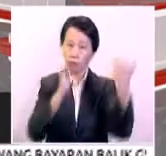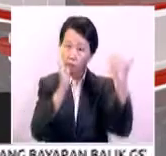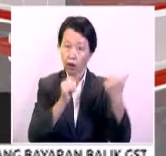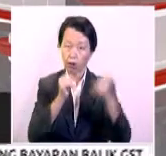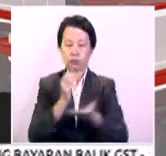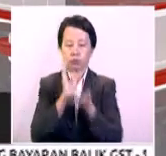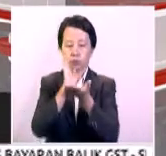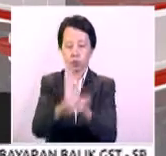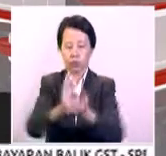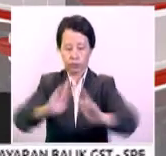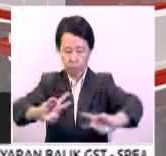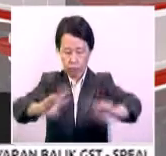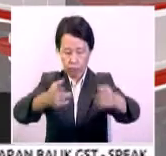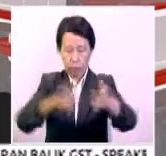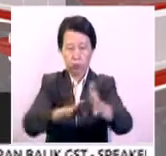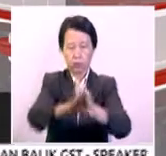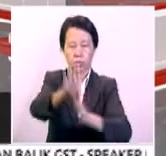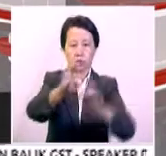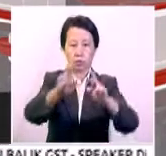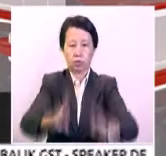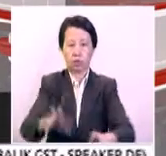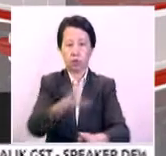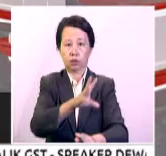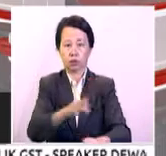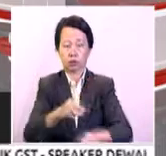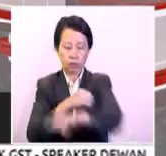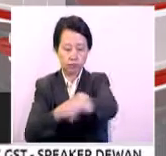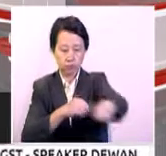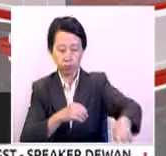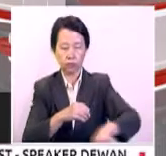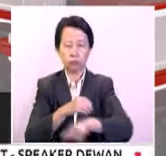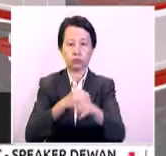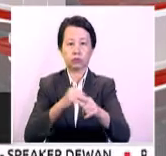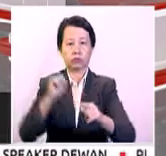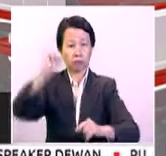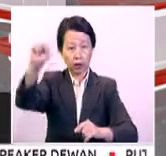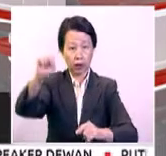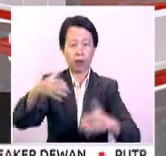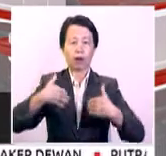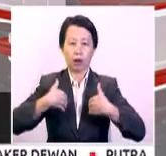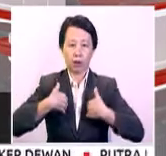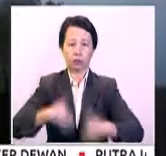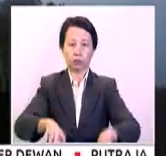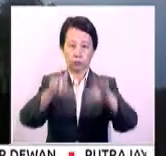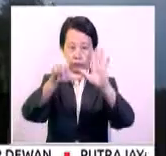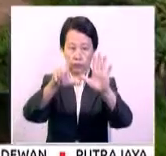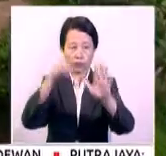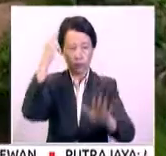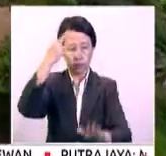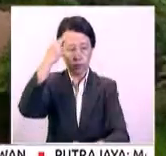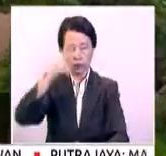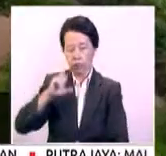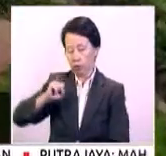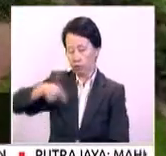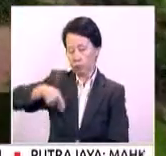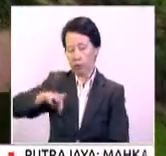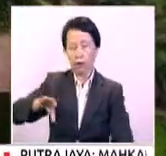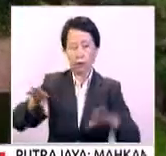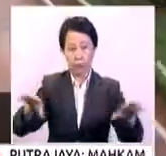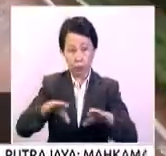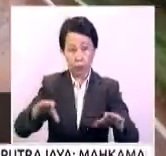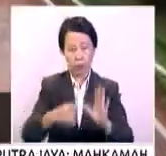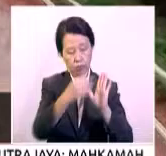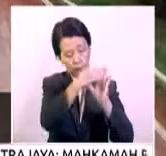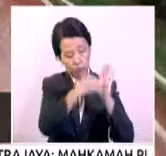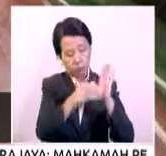membantu meningkatkan pembangunan rakyat dan fizikal di Sabah. Ya, terdapat tujuh faktor SPR melakukan show tersebut